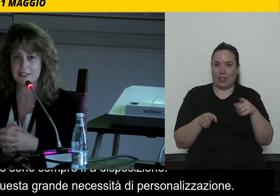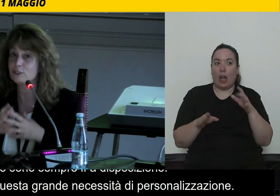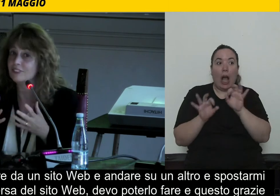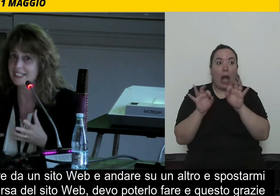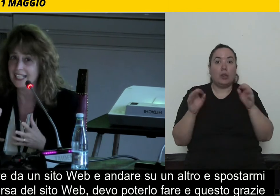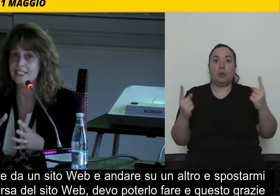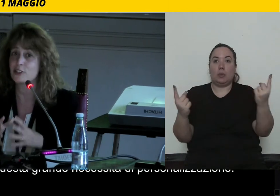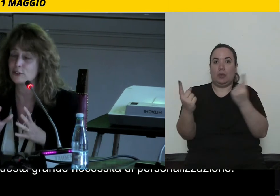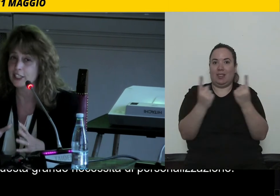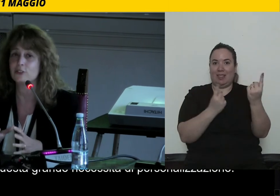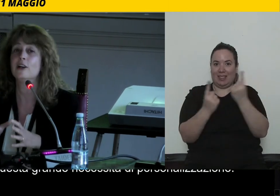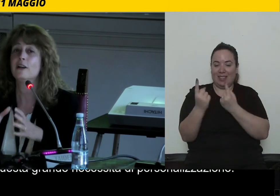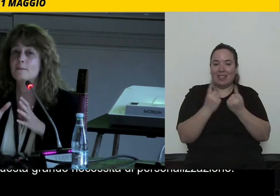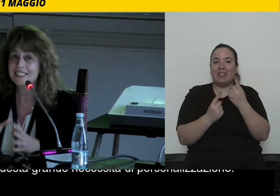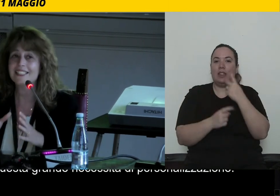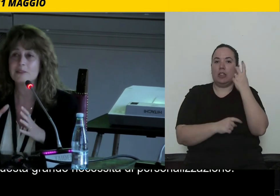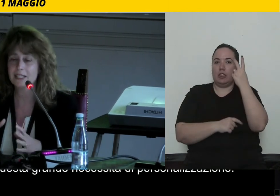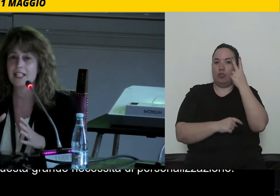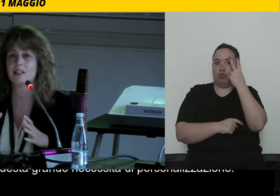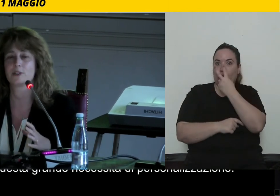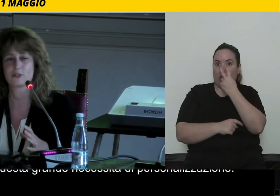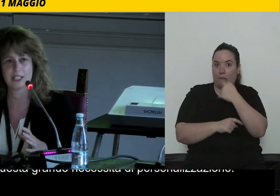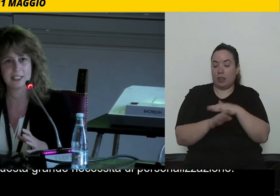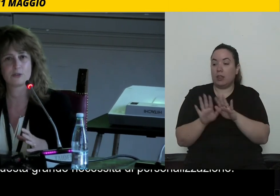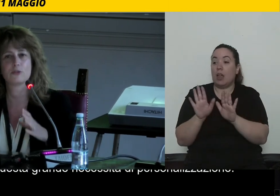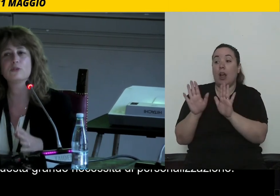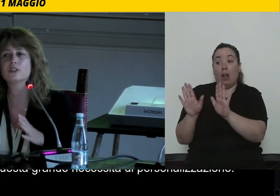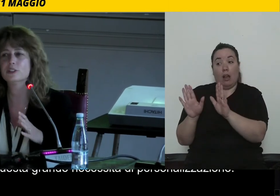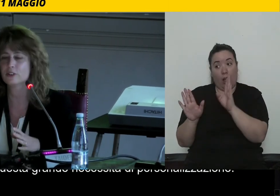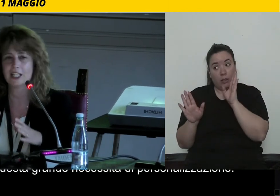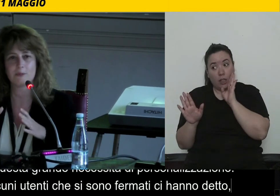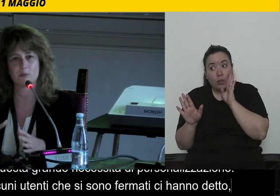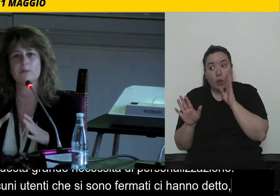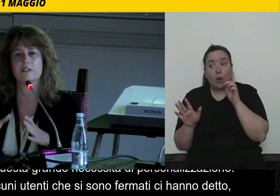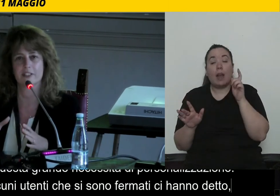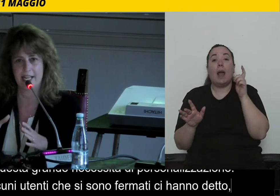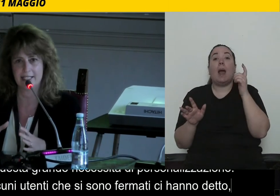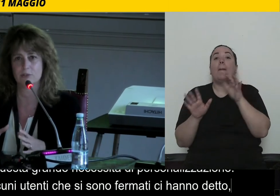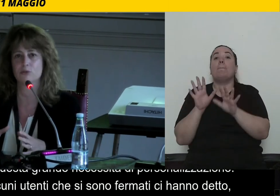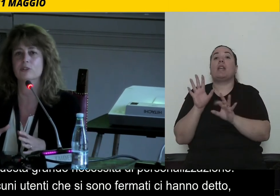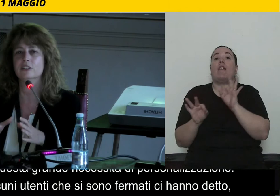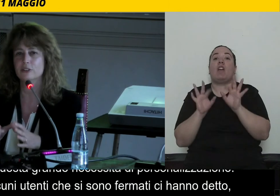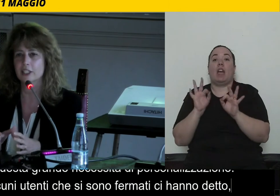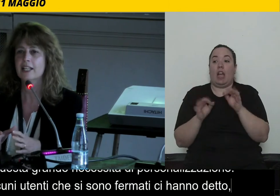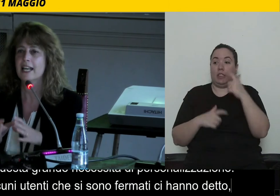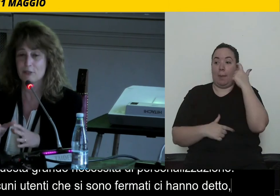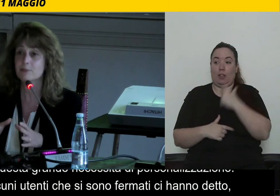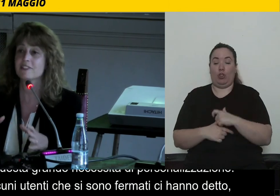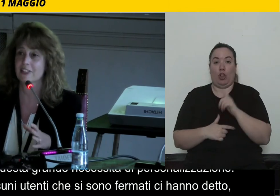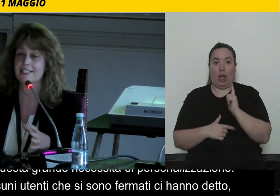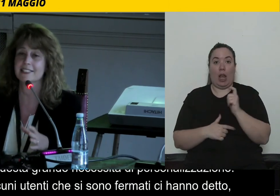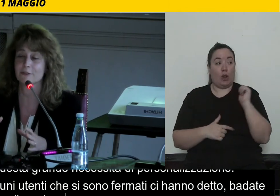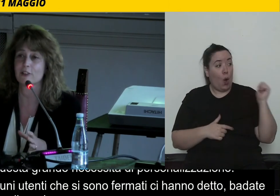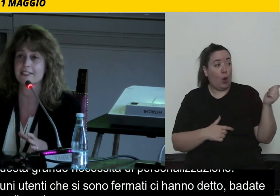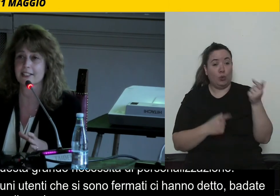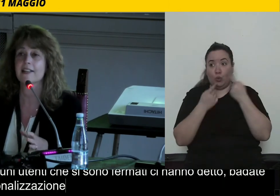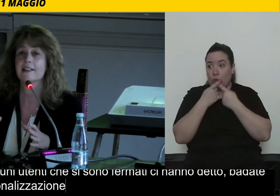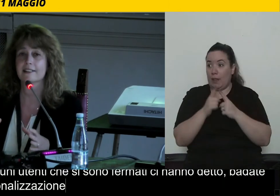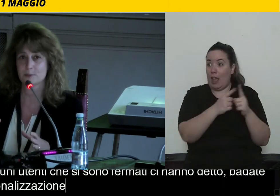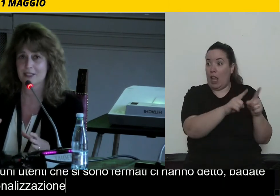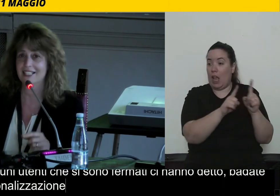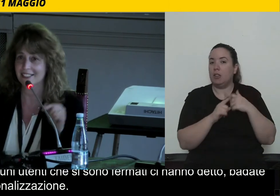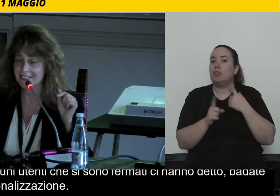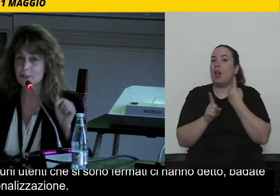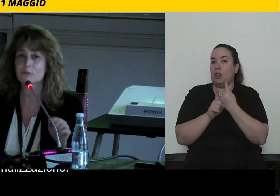fermati, non vedenti, ci hanno detto badate bene alla personalizzazione, ognuno di noi ha le proprie preferenze, ognuno di noi, e queste preferenze devono essere